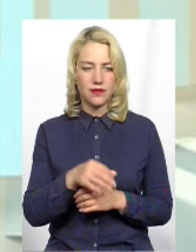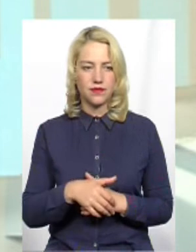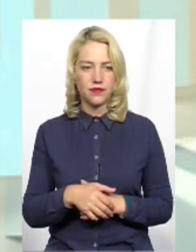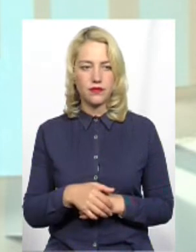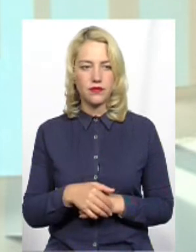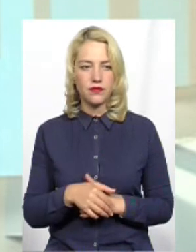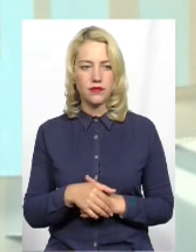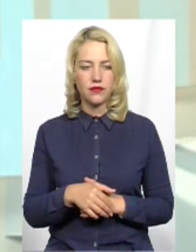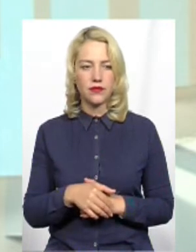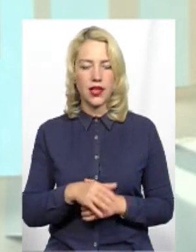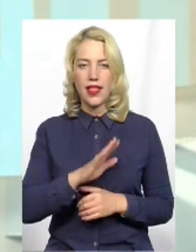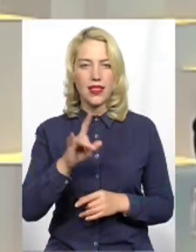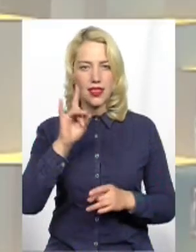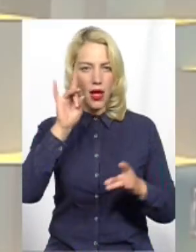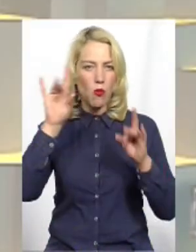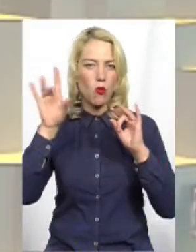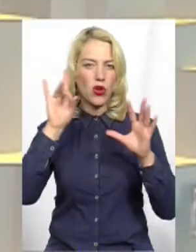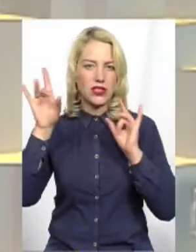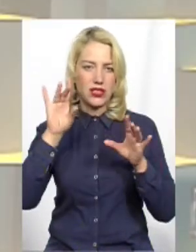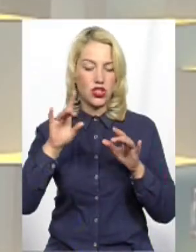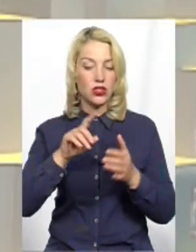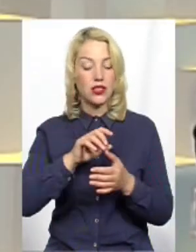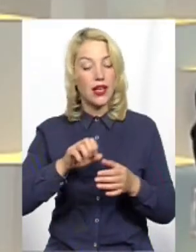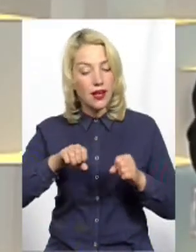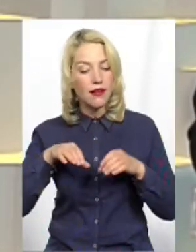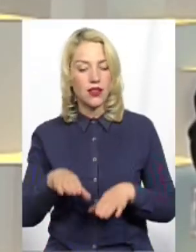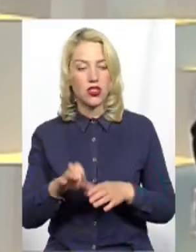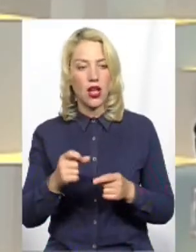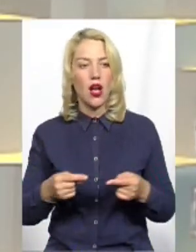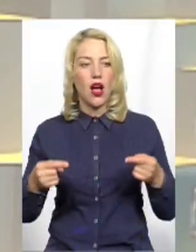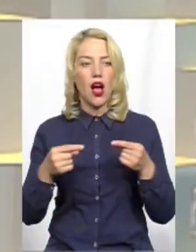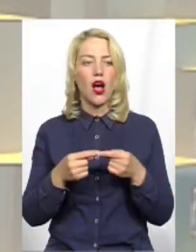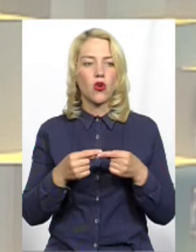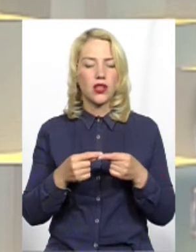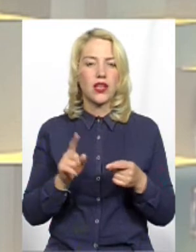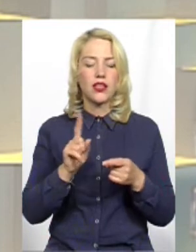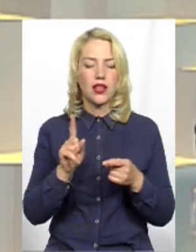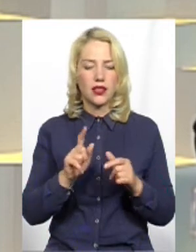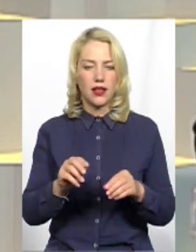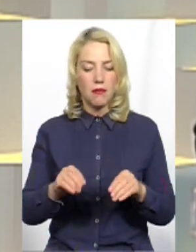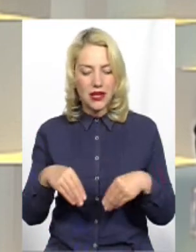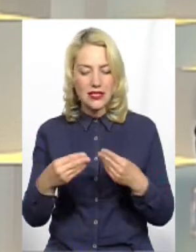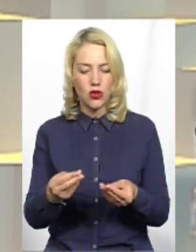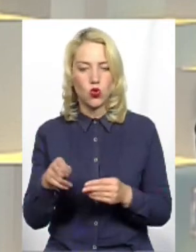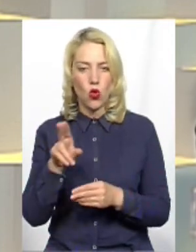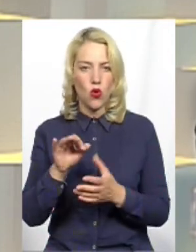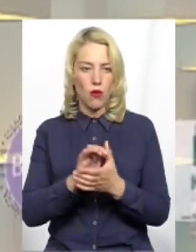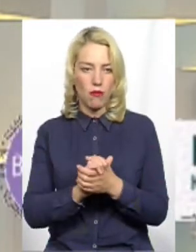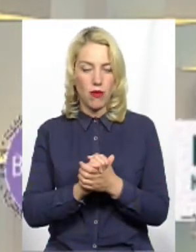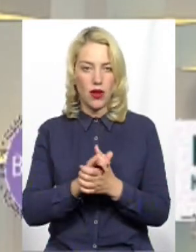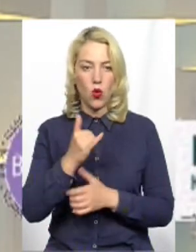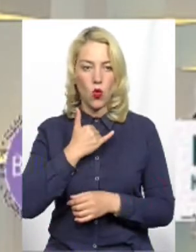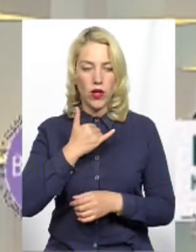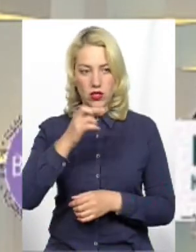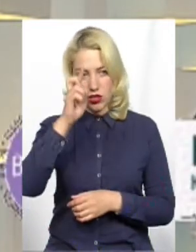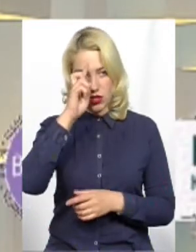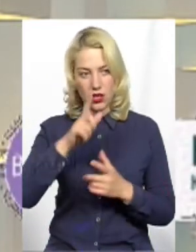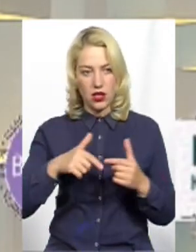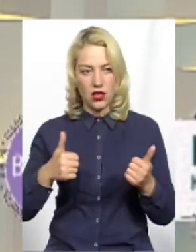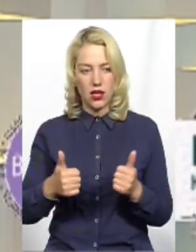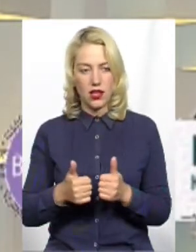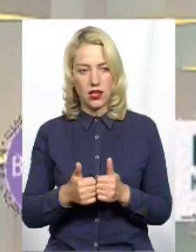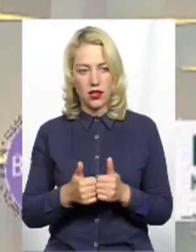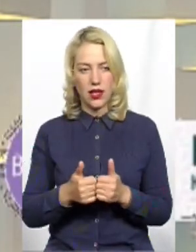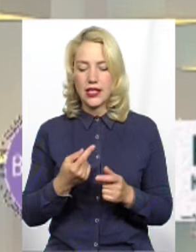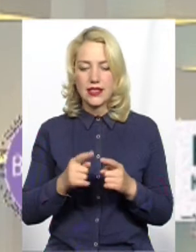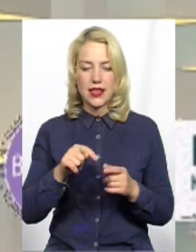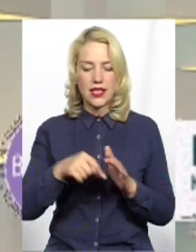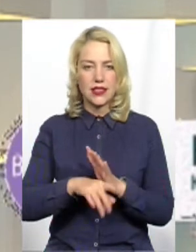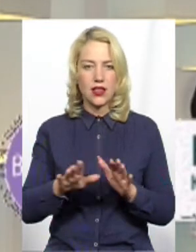не...